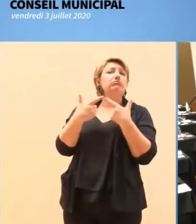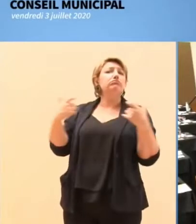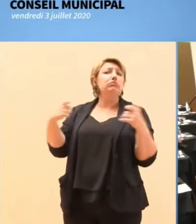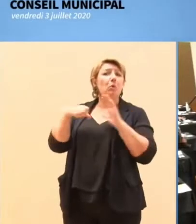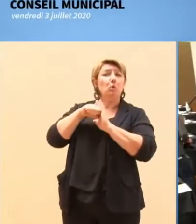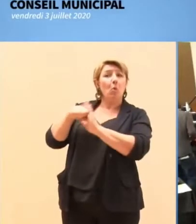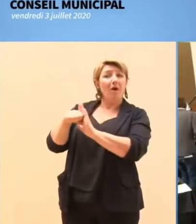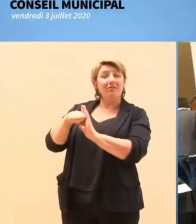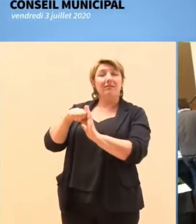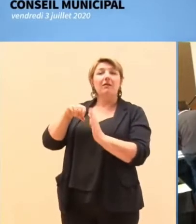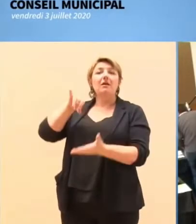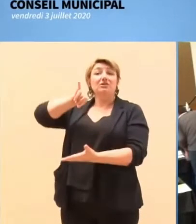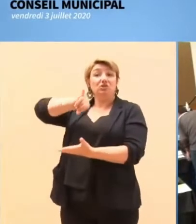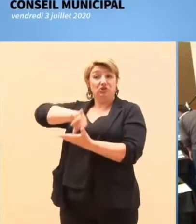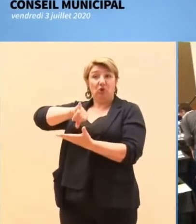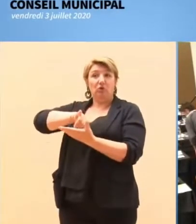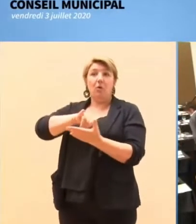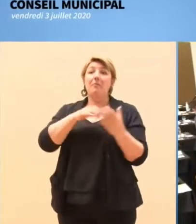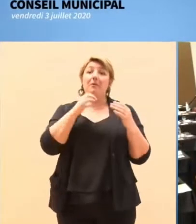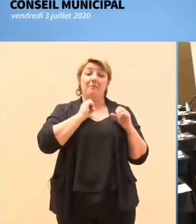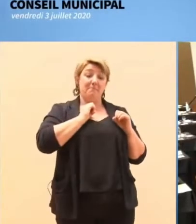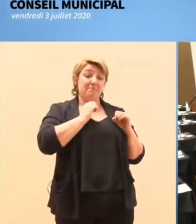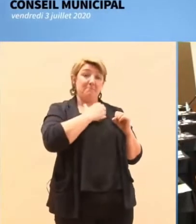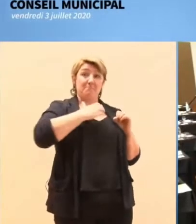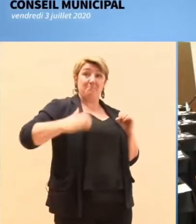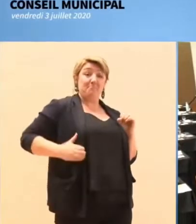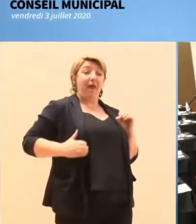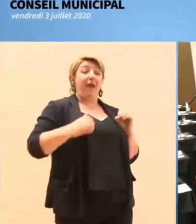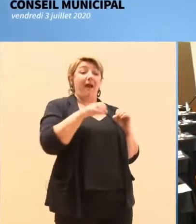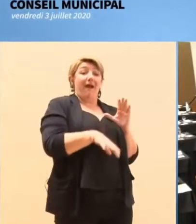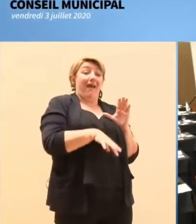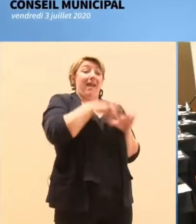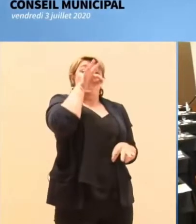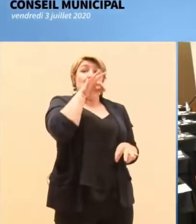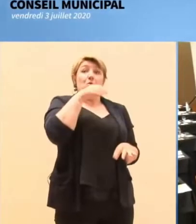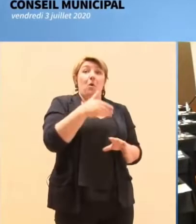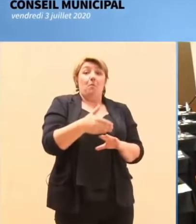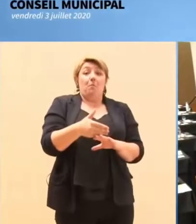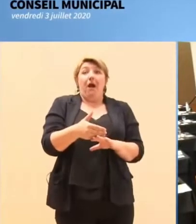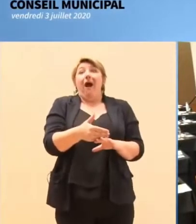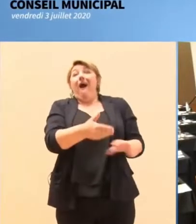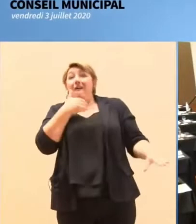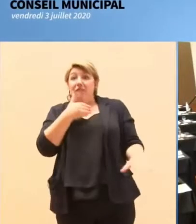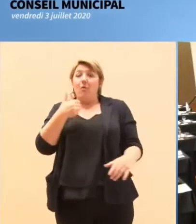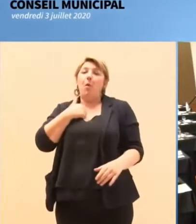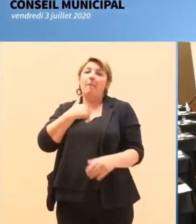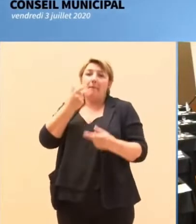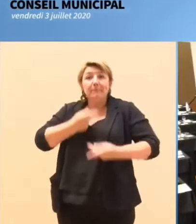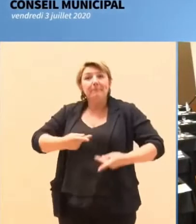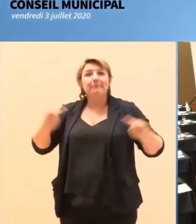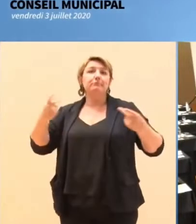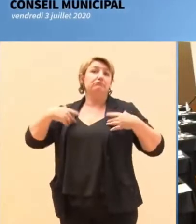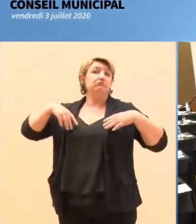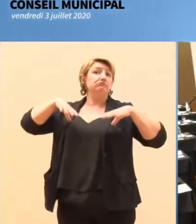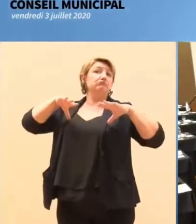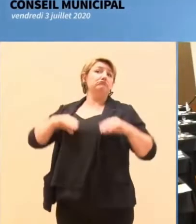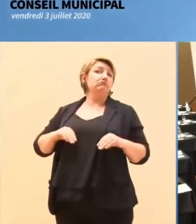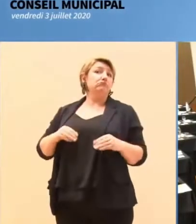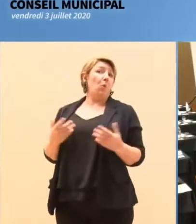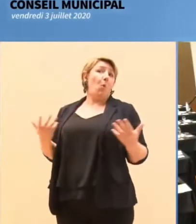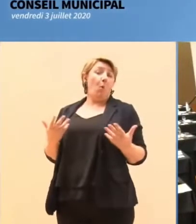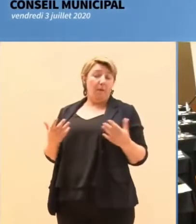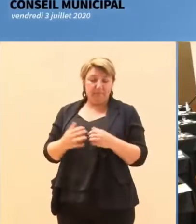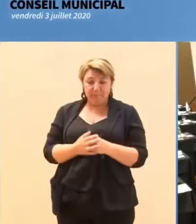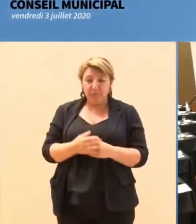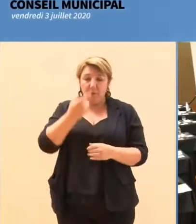avant l'élection du maire pour donner notre position. Pour nous, l'élection à laquelle nous allons procéder aujourd'hui est la